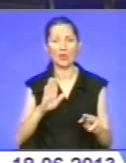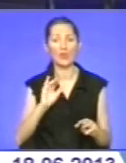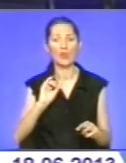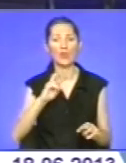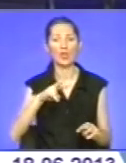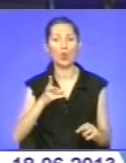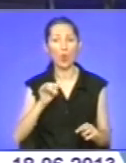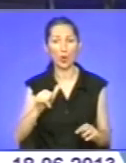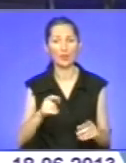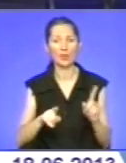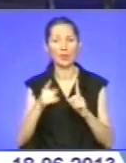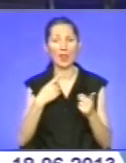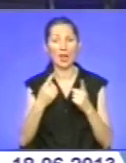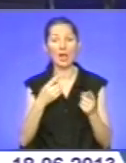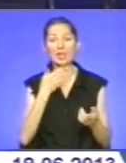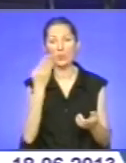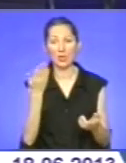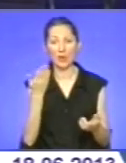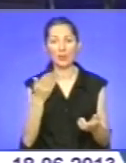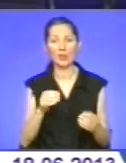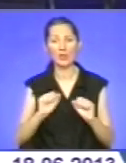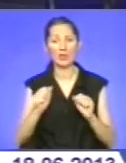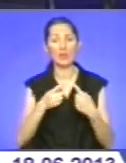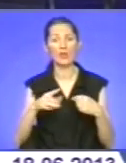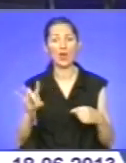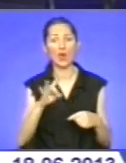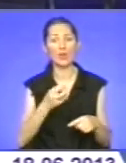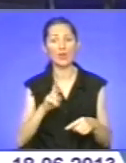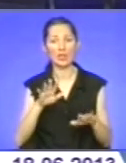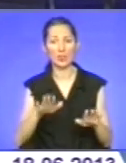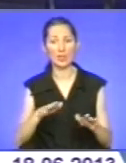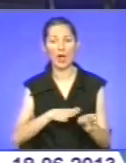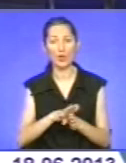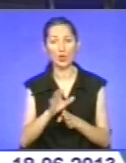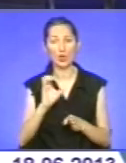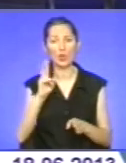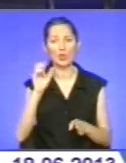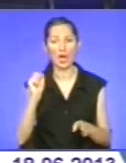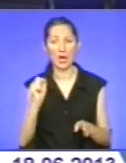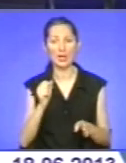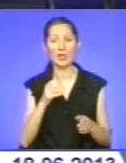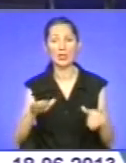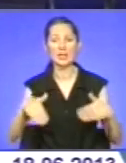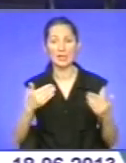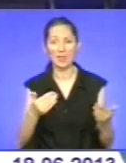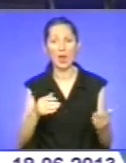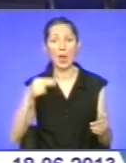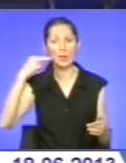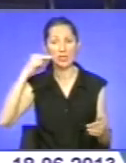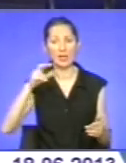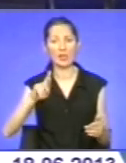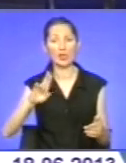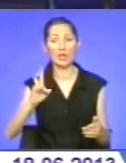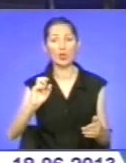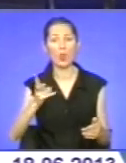запитав керівників регіонів, як на місцях виконуються соціальні ініціативи президента України Вікторія Януковича «Діти майбутньої України». Та окреслив